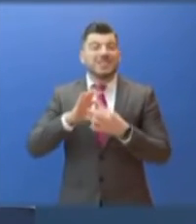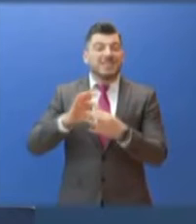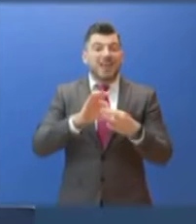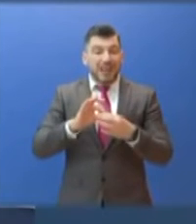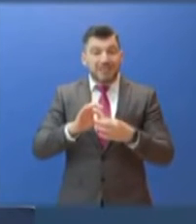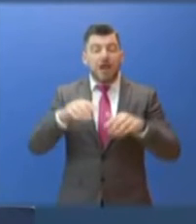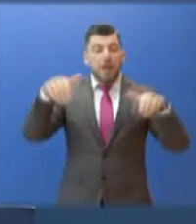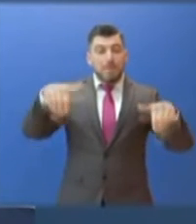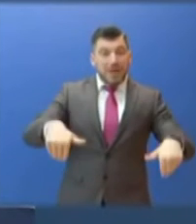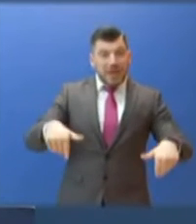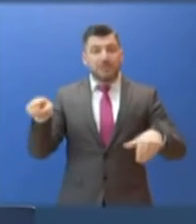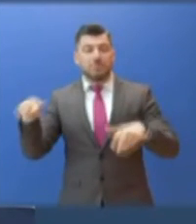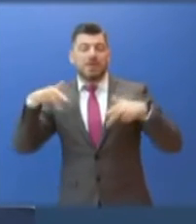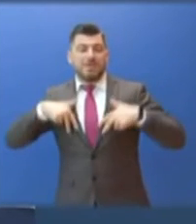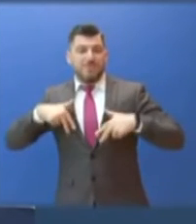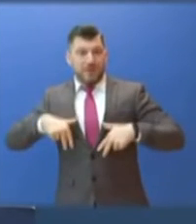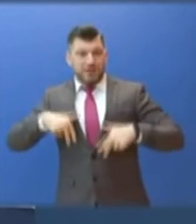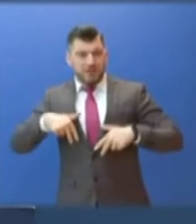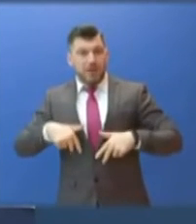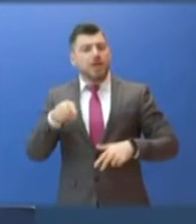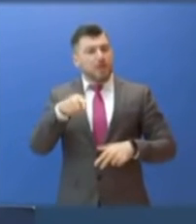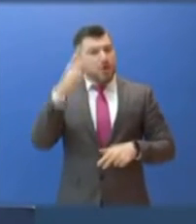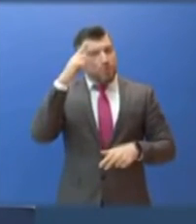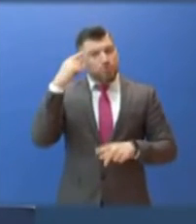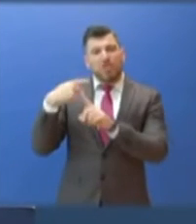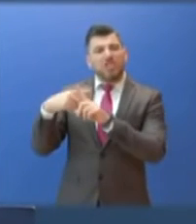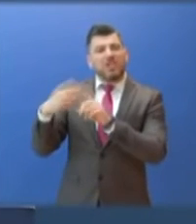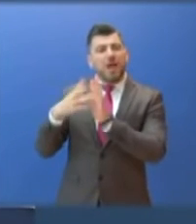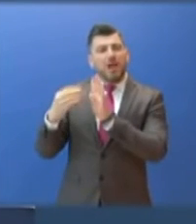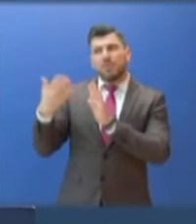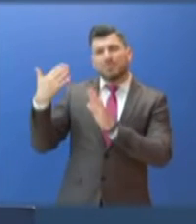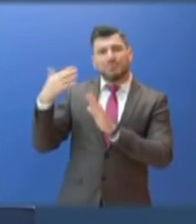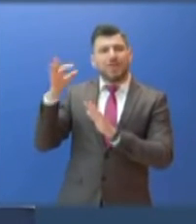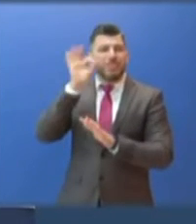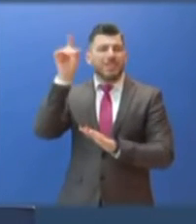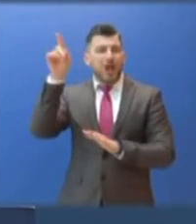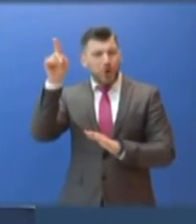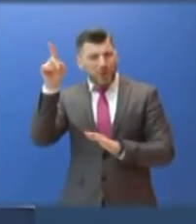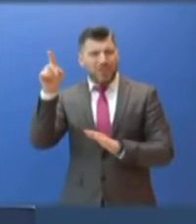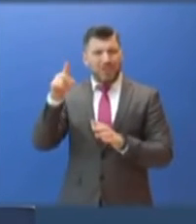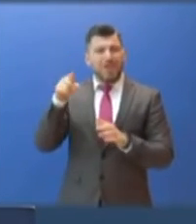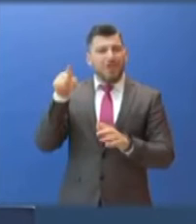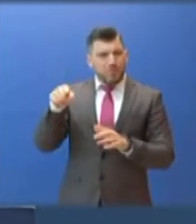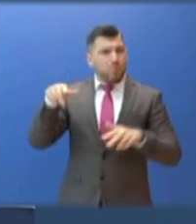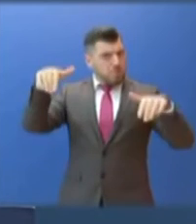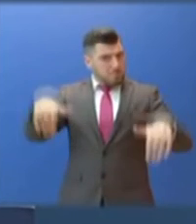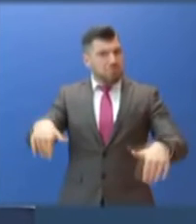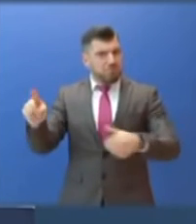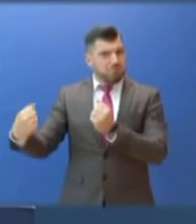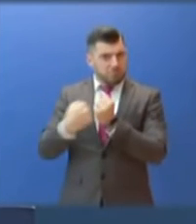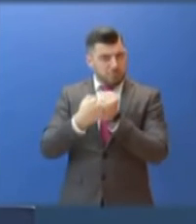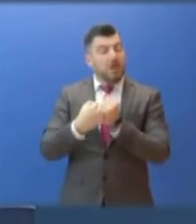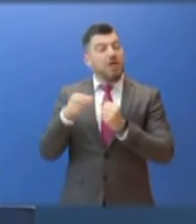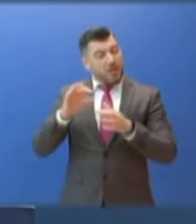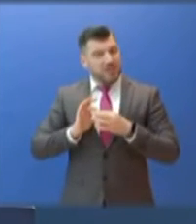αρχών με την πολιτεία και προσδεκούμε ότι τα θετικά παραδείγματα που παρακολουθήσαμε τον τελευταίο διάστημα από συμπεριφορές πριτανικών αρχών θα συνεχιστούν.